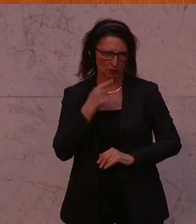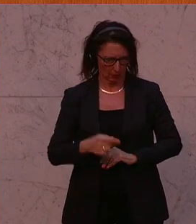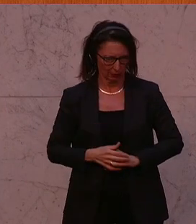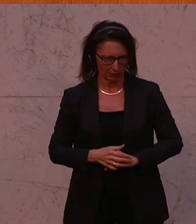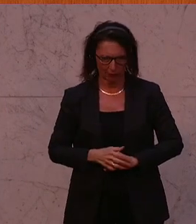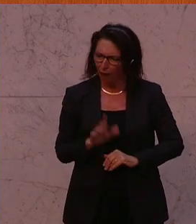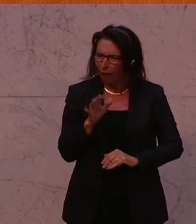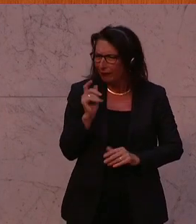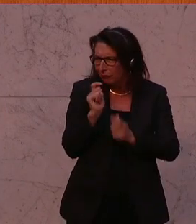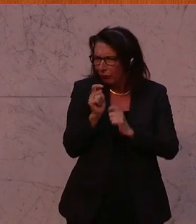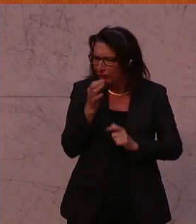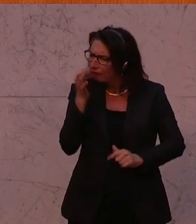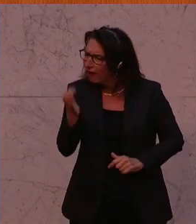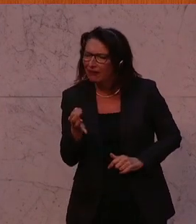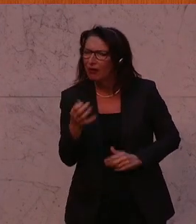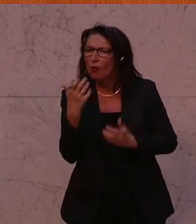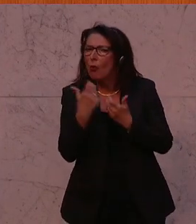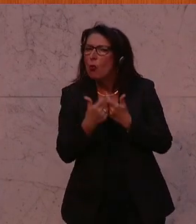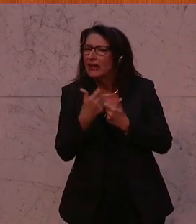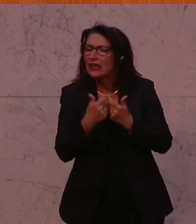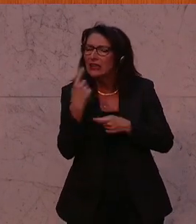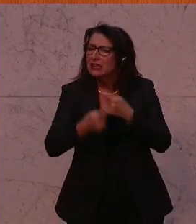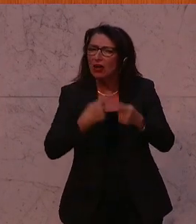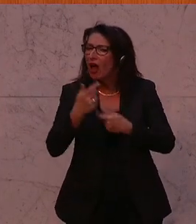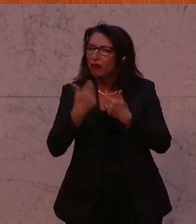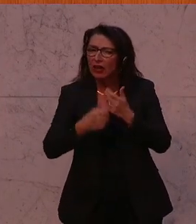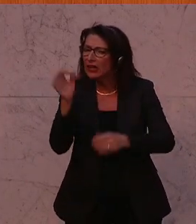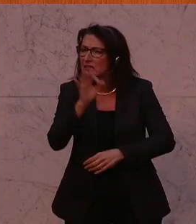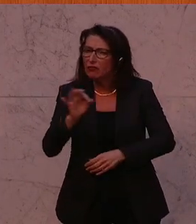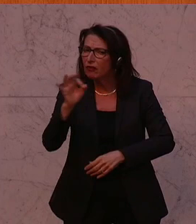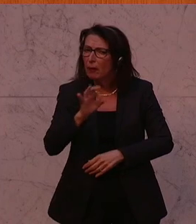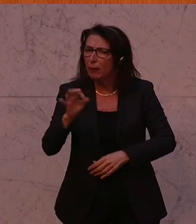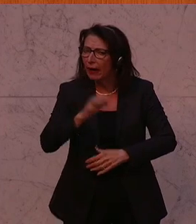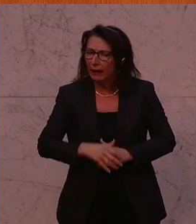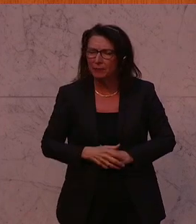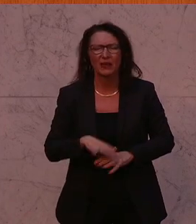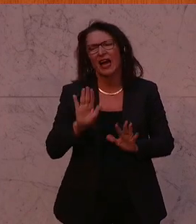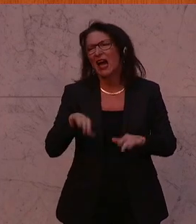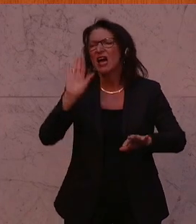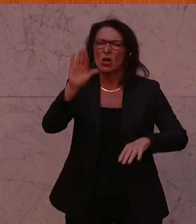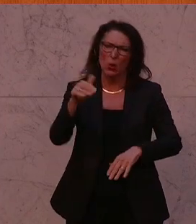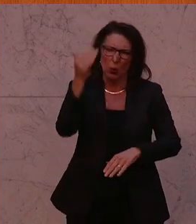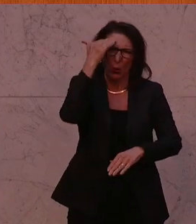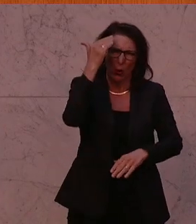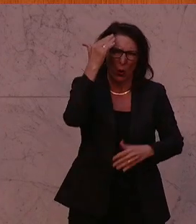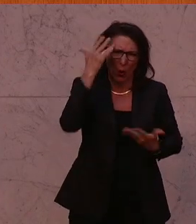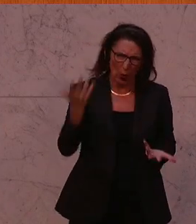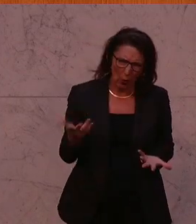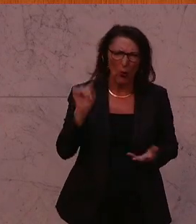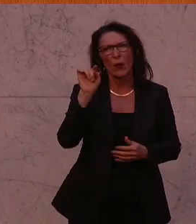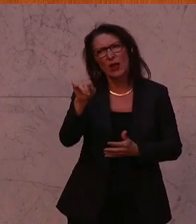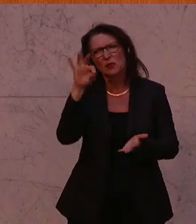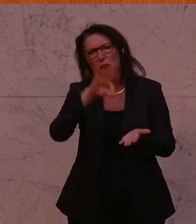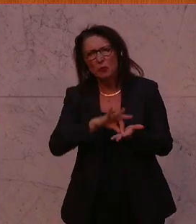nächste Frage, was sagt er Putin über den Kriegsverlauf, Kriegsverbrechen? Naja, you know, it's Putin. He wasn't very clear in this point.